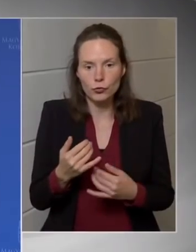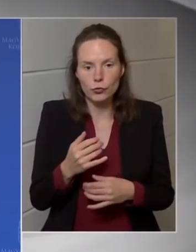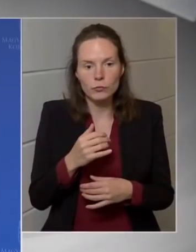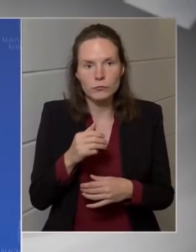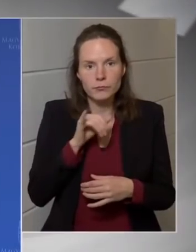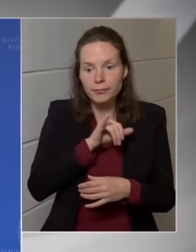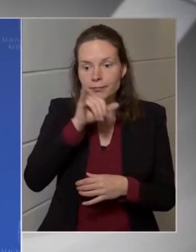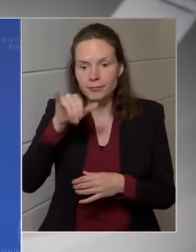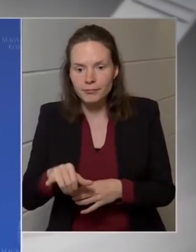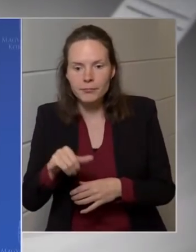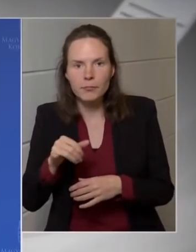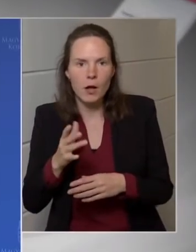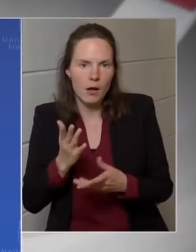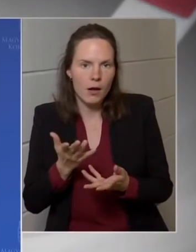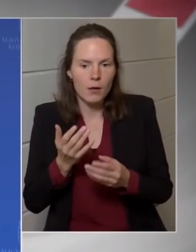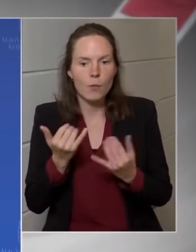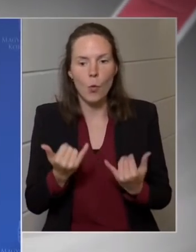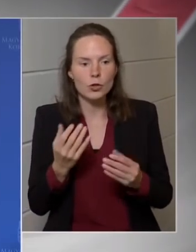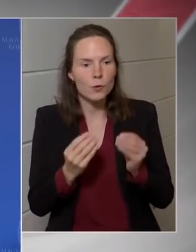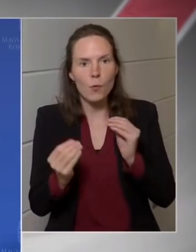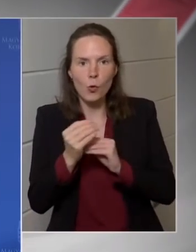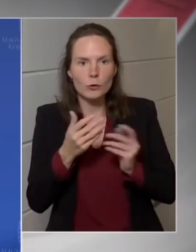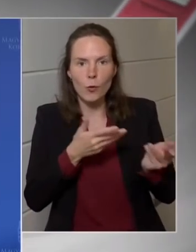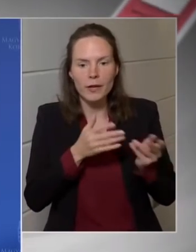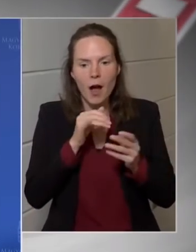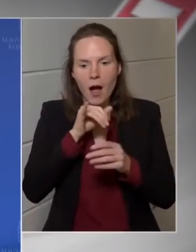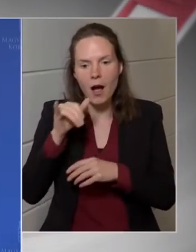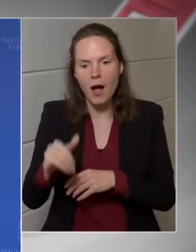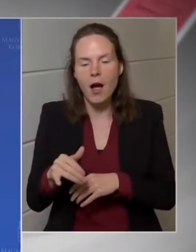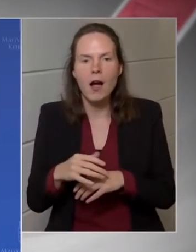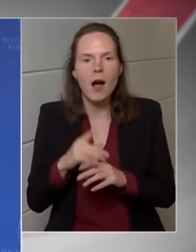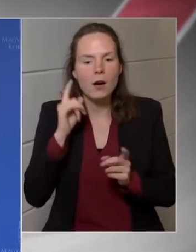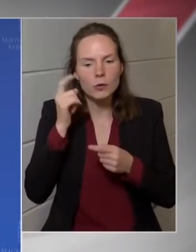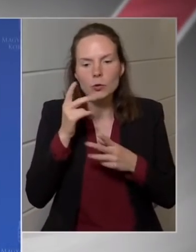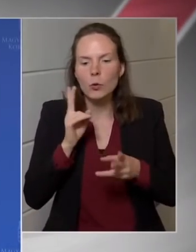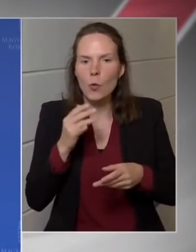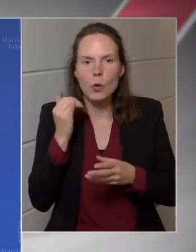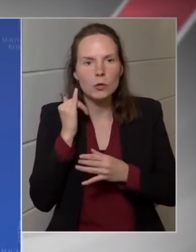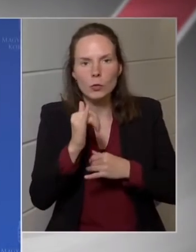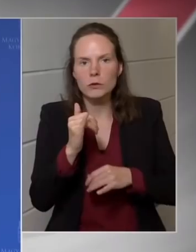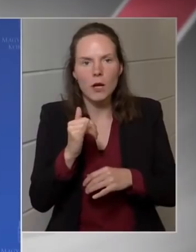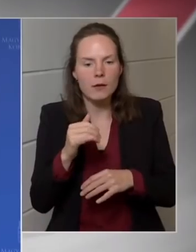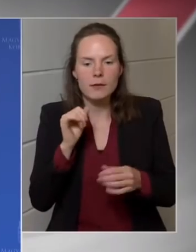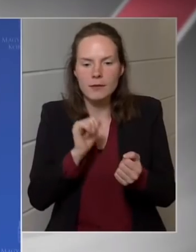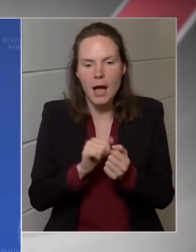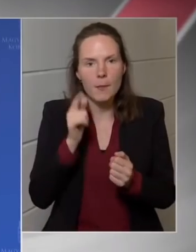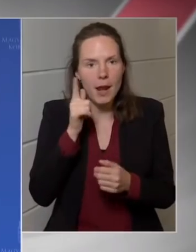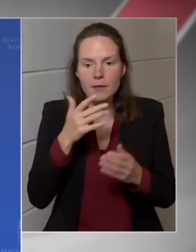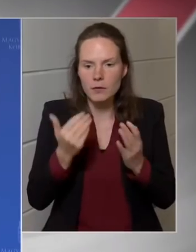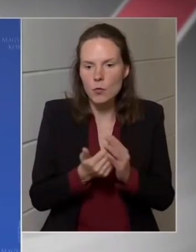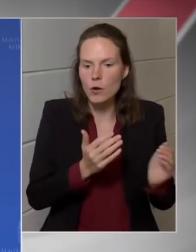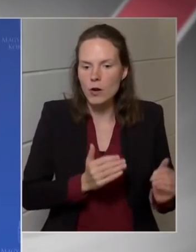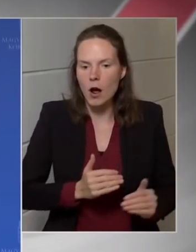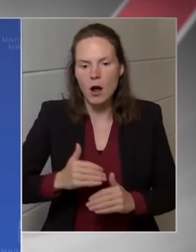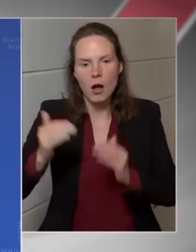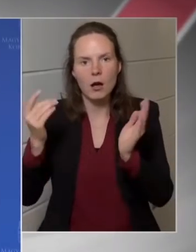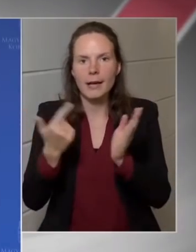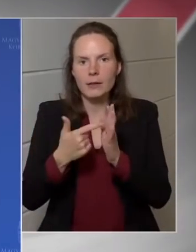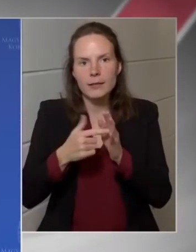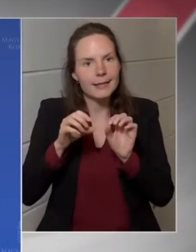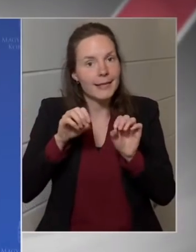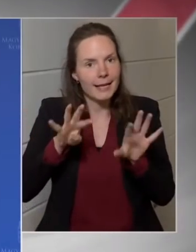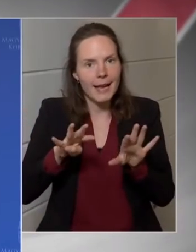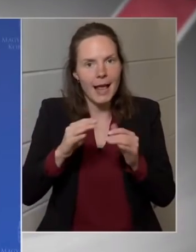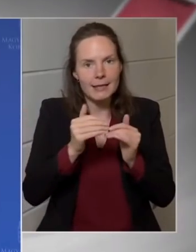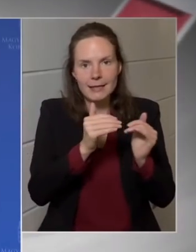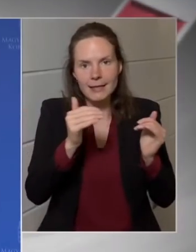fogja pótolni. Ebből adódóan ez az utas szám, mi azt gondoljuk, hogy sokkal gyorsabban visszatér a 2019-es szinthez, és nem